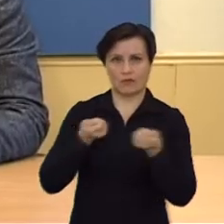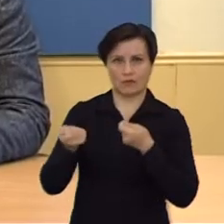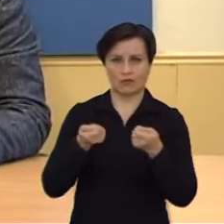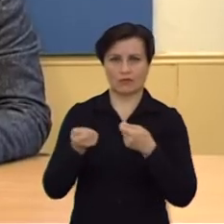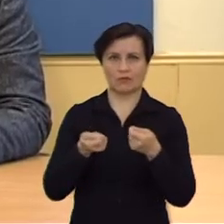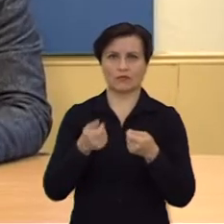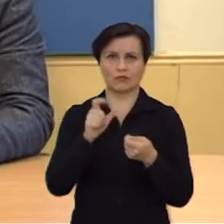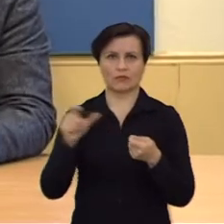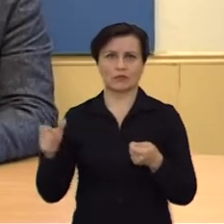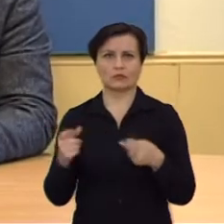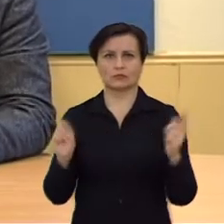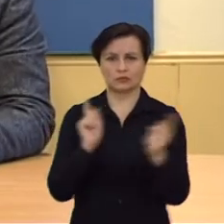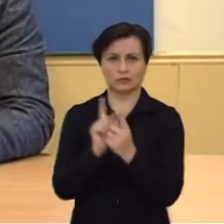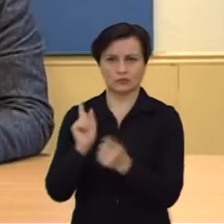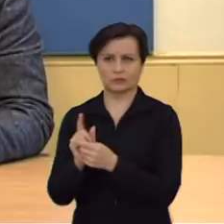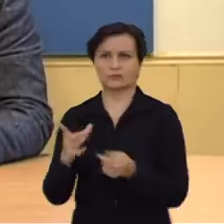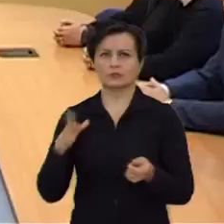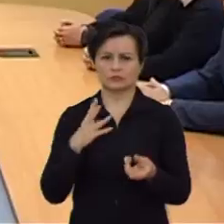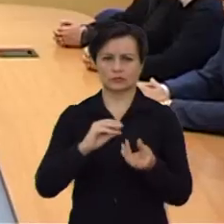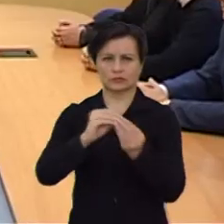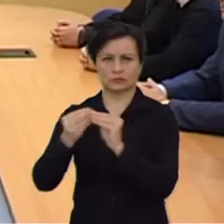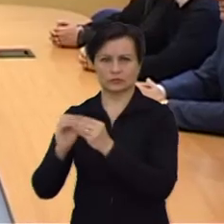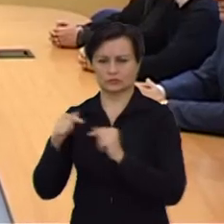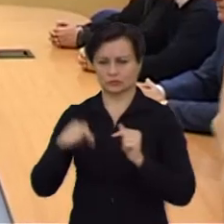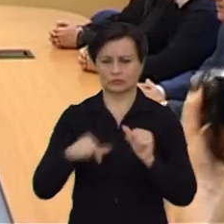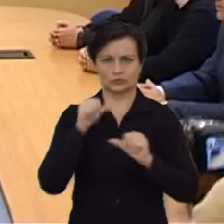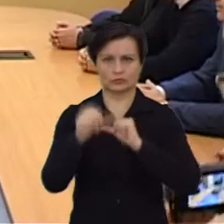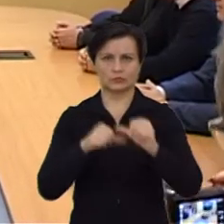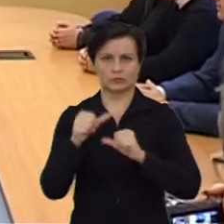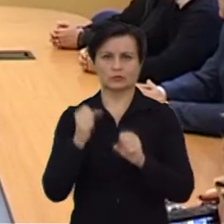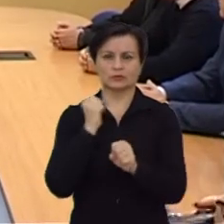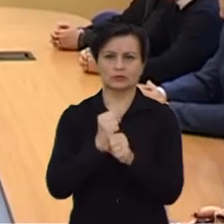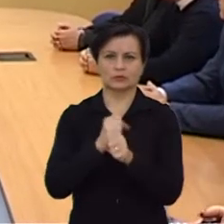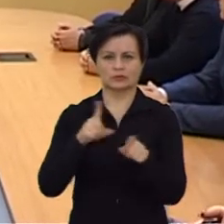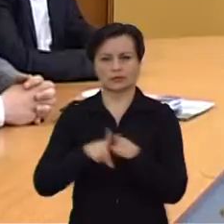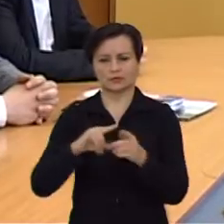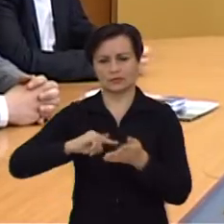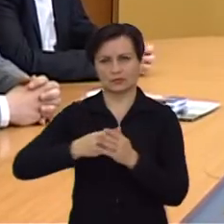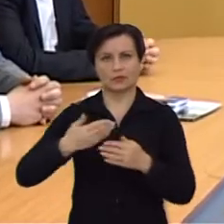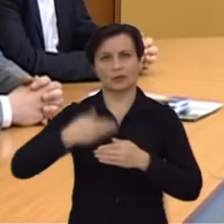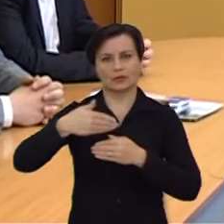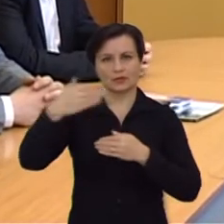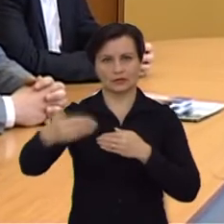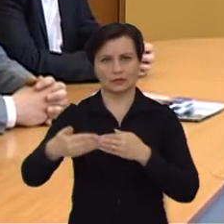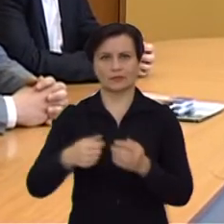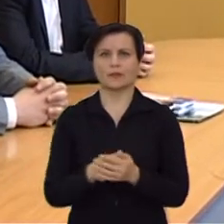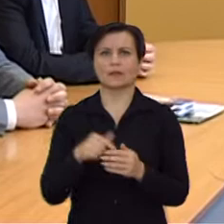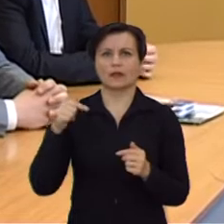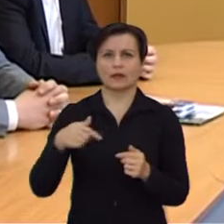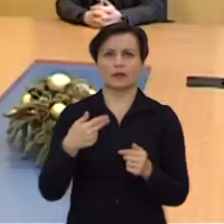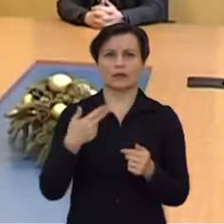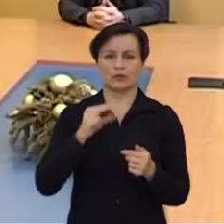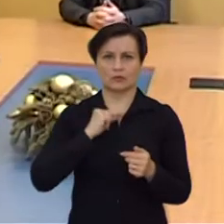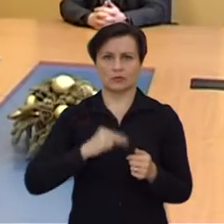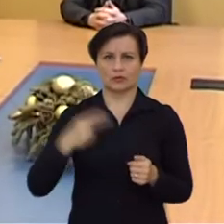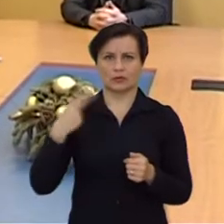kuriame buvo aptarti svarbiausių šių besibaigiančių metų darbai ir paplanuota į ateitį. Kėdainio dekanato dekanas kunigas Norbertas